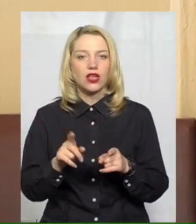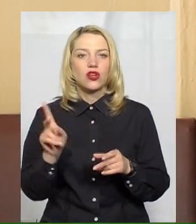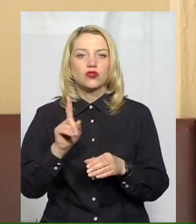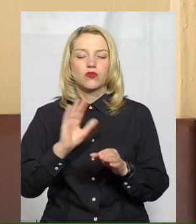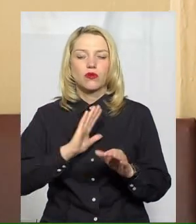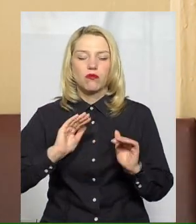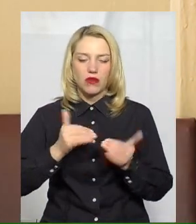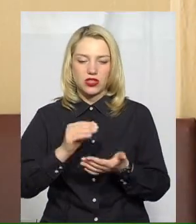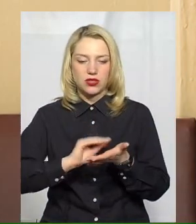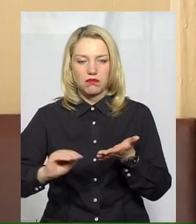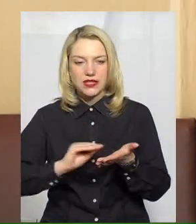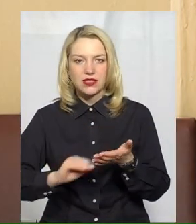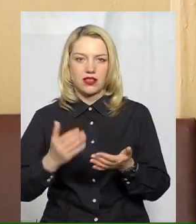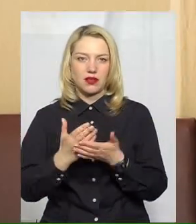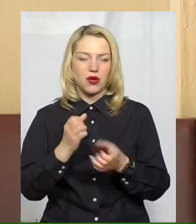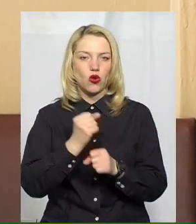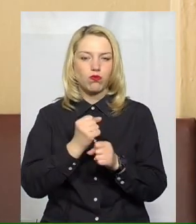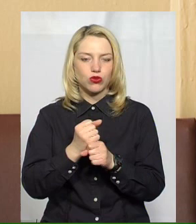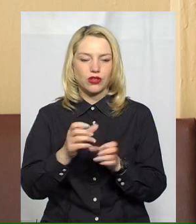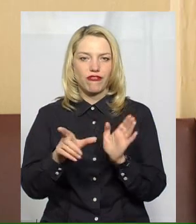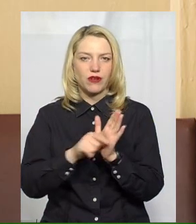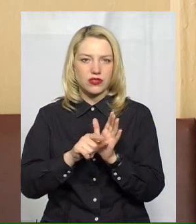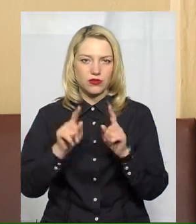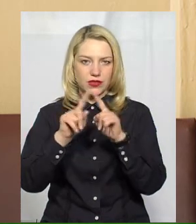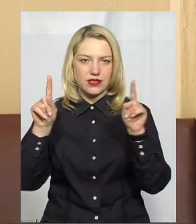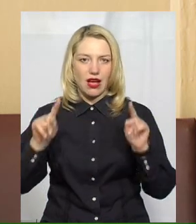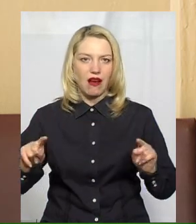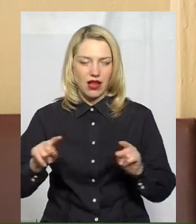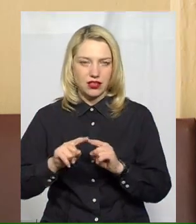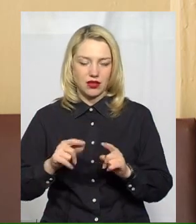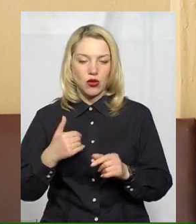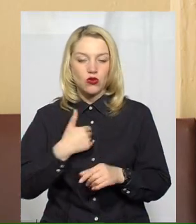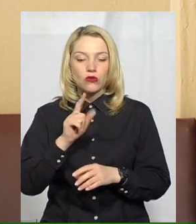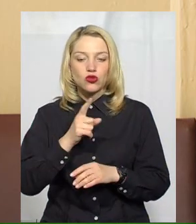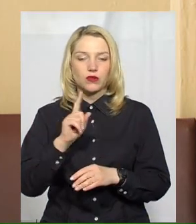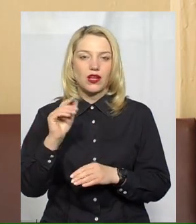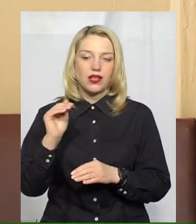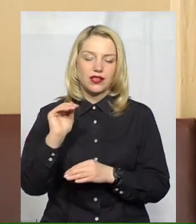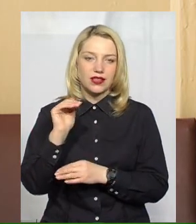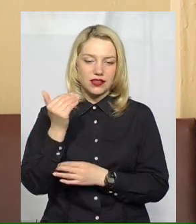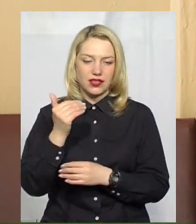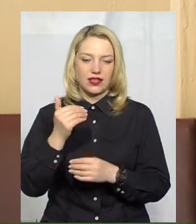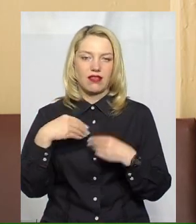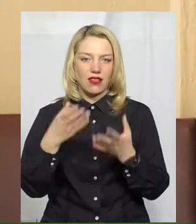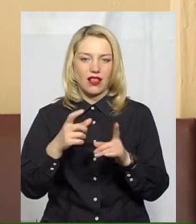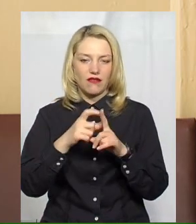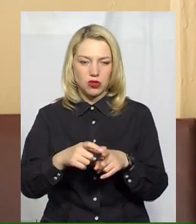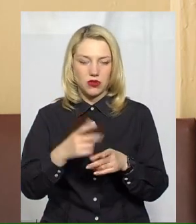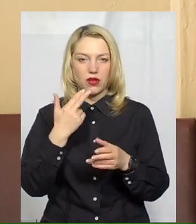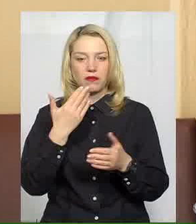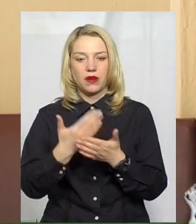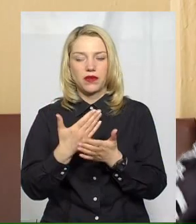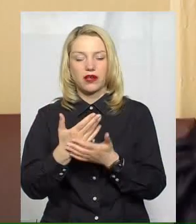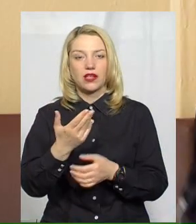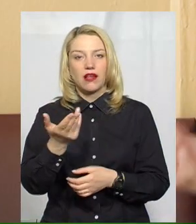або роботи з картками. Коли тобі хочеться, щоб дитина дала відповідь так чи ні, можна, наприклад, використовувати браслетики на руку.